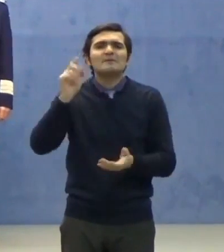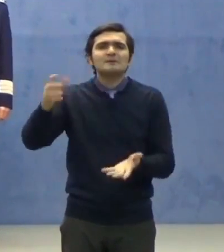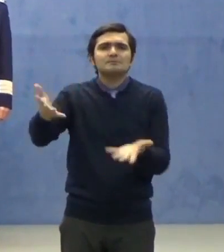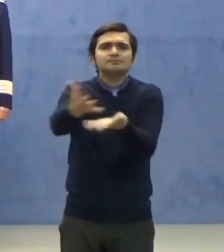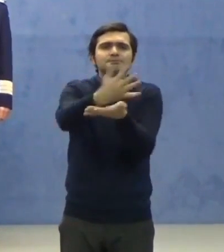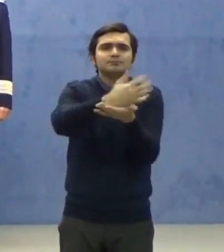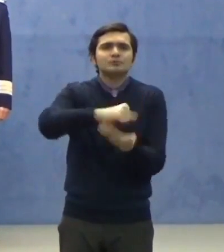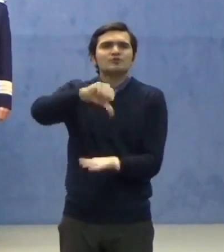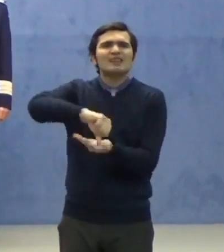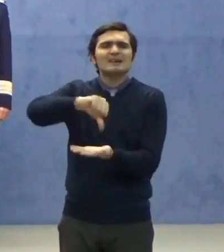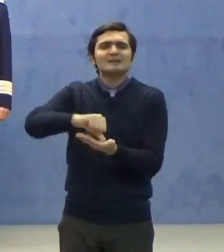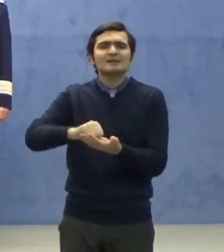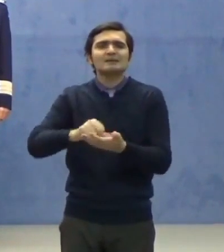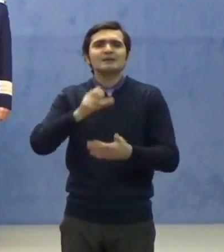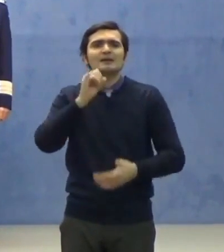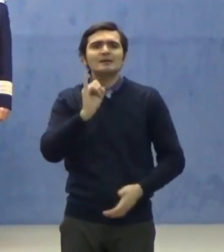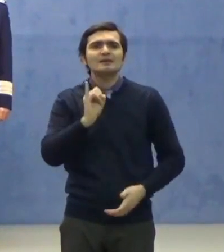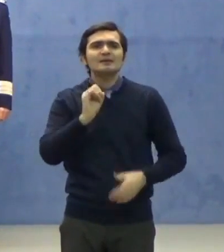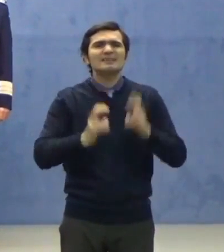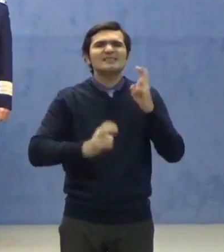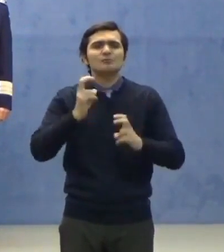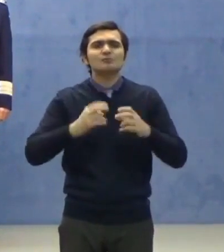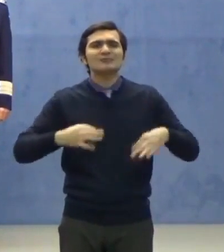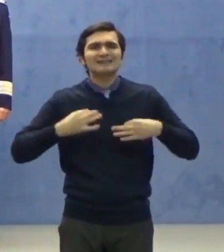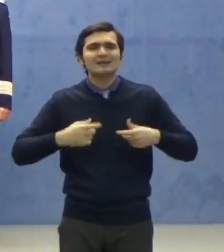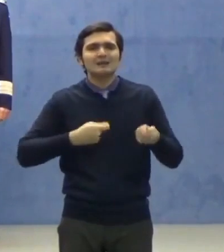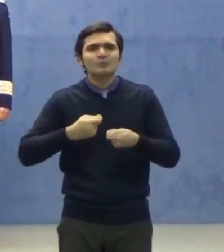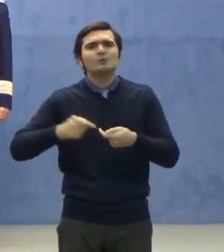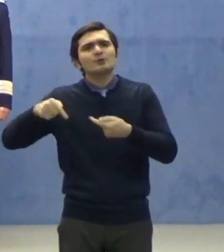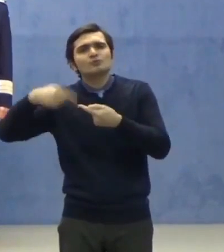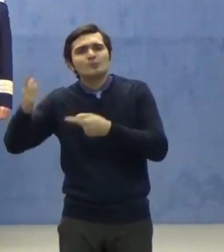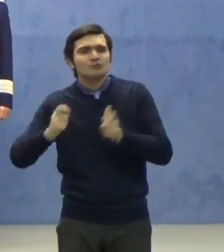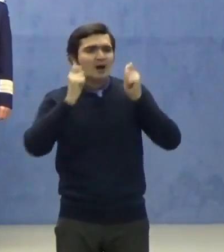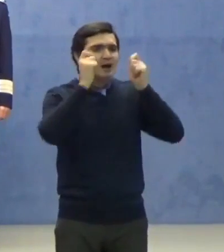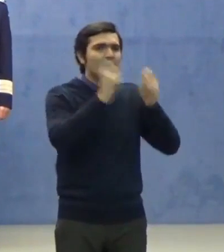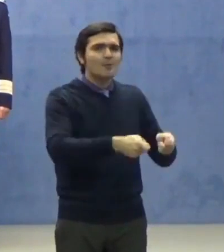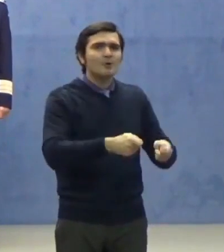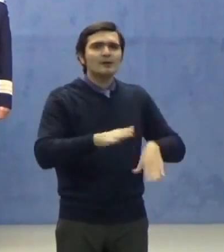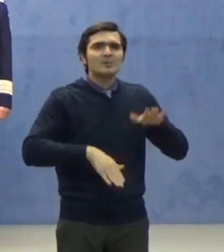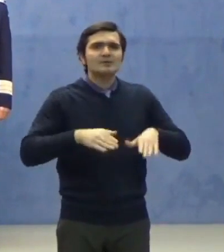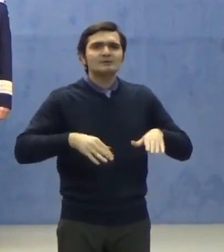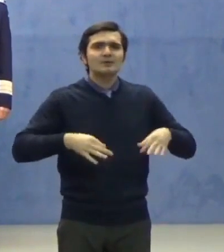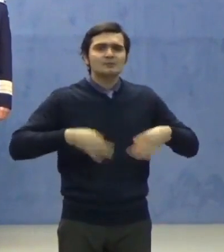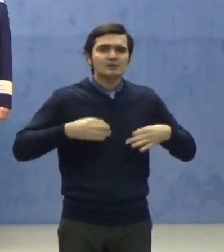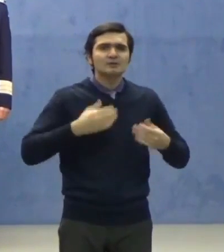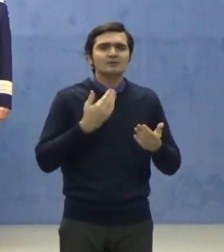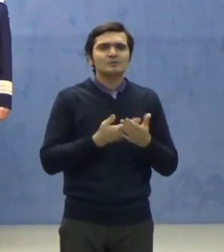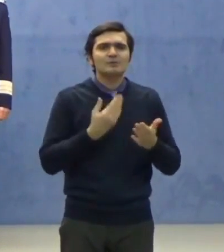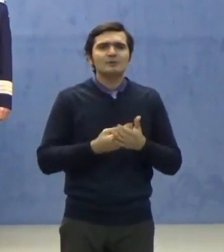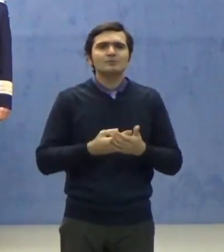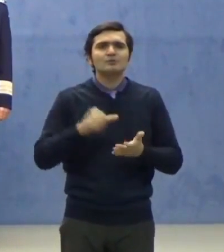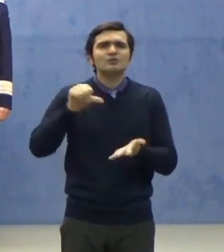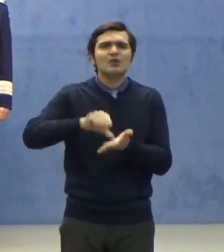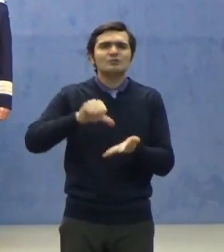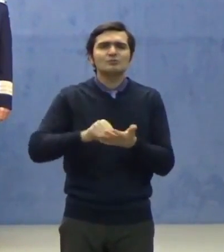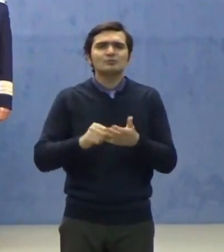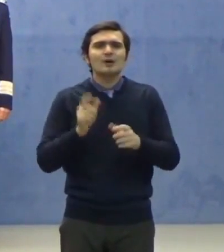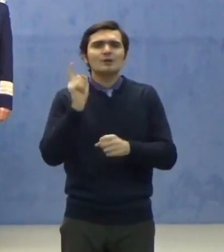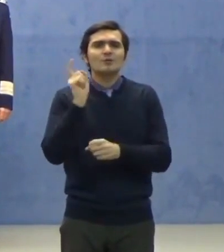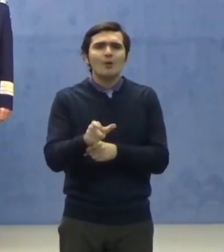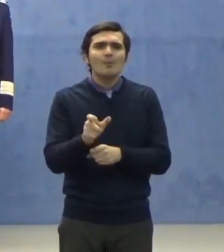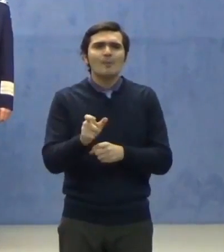de Institutul de Sănătate Publică și raportate Ministerului Sănătății și Centrul de Comandă și Control al Intervenției